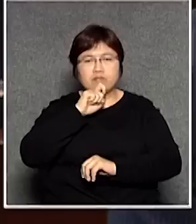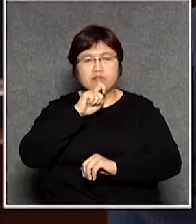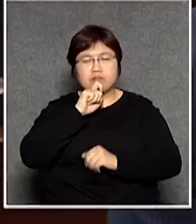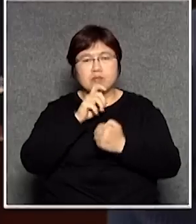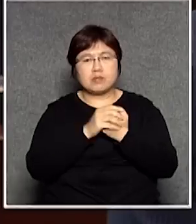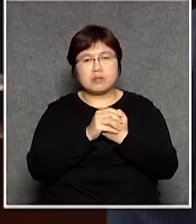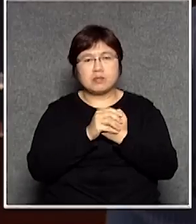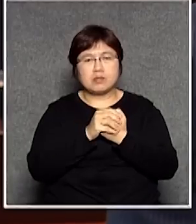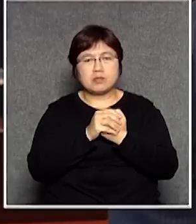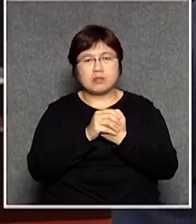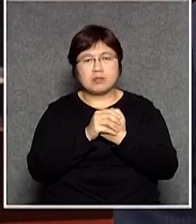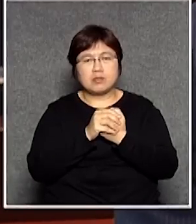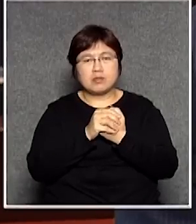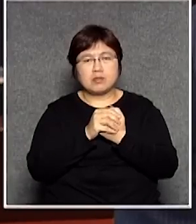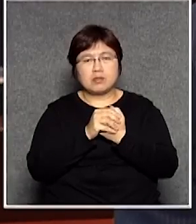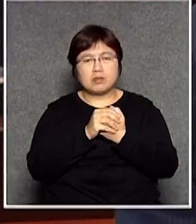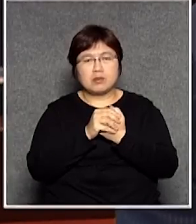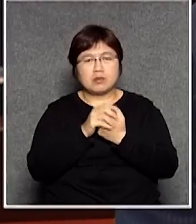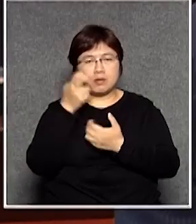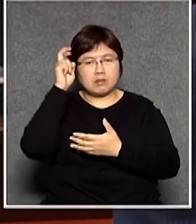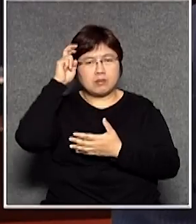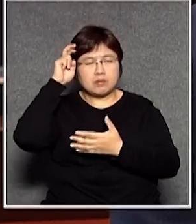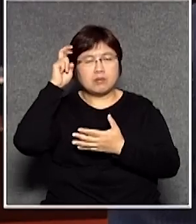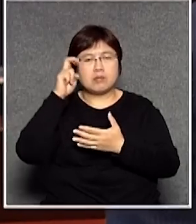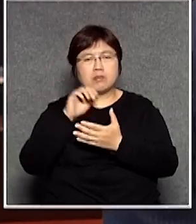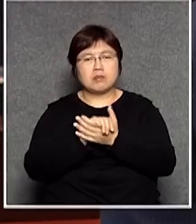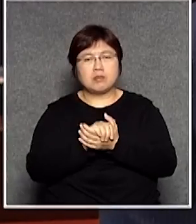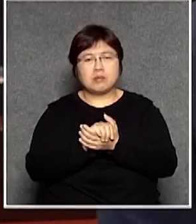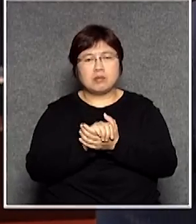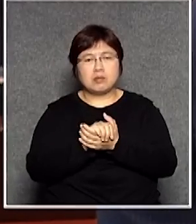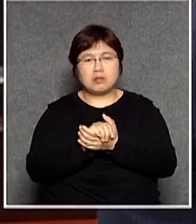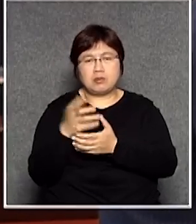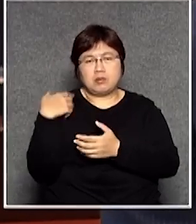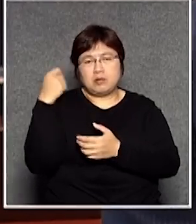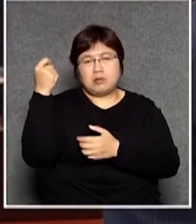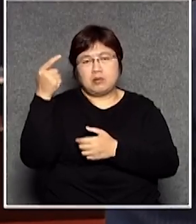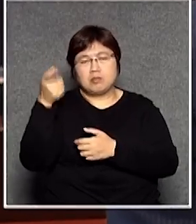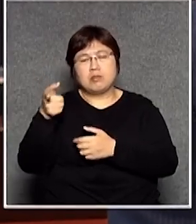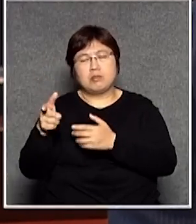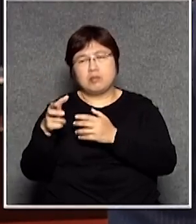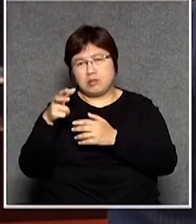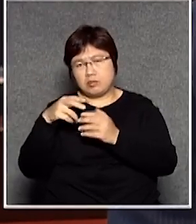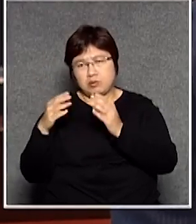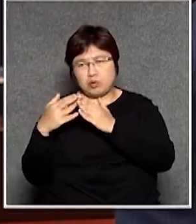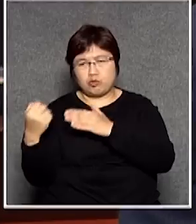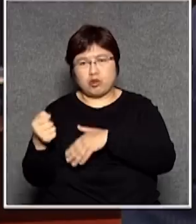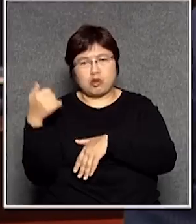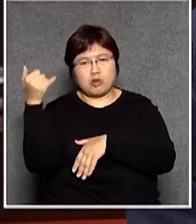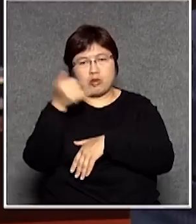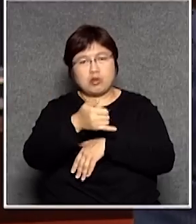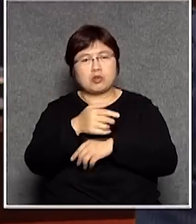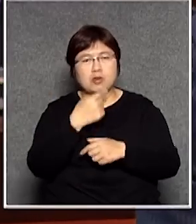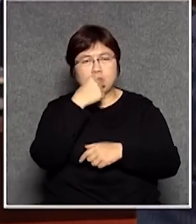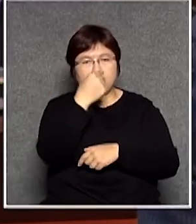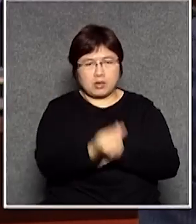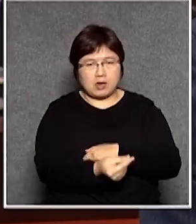方面是進行過一些的研究事實上呢沒有久之前呢其實局長也都去了紐西蘭和